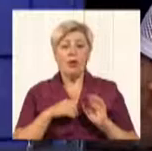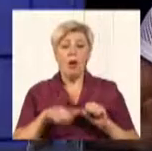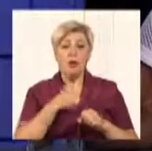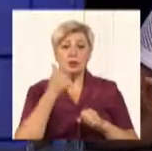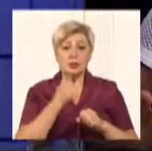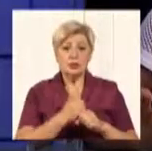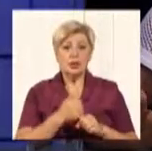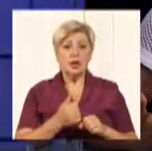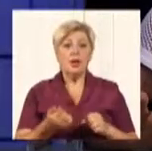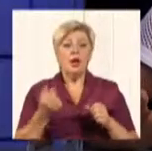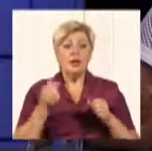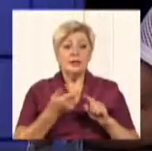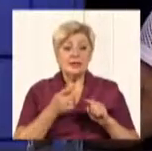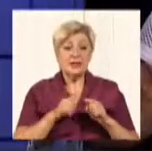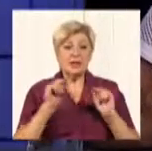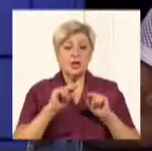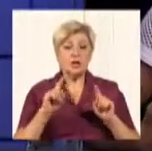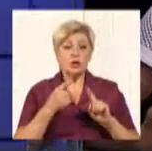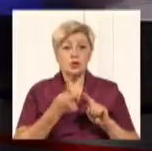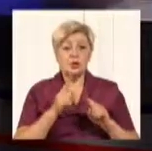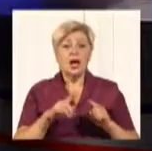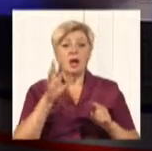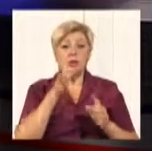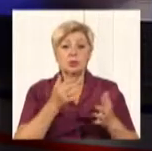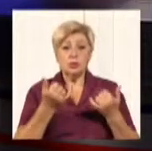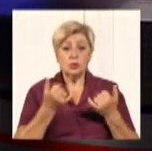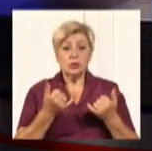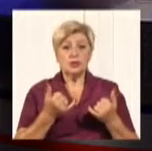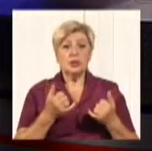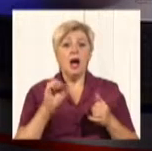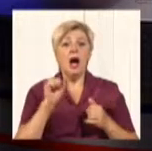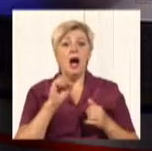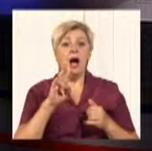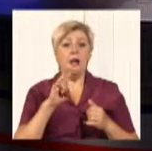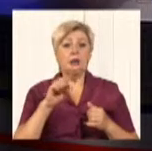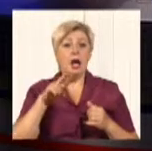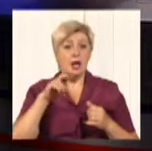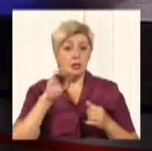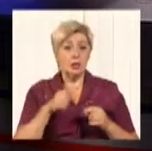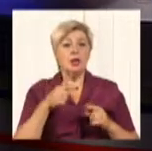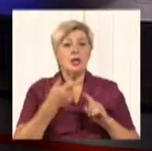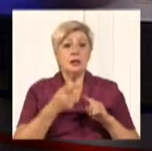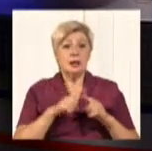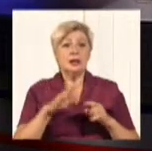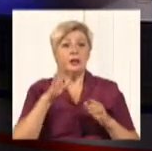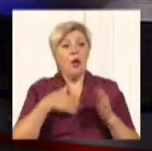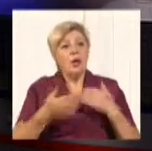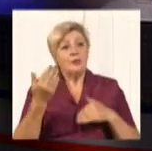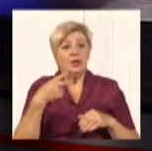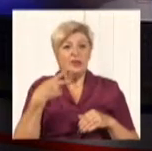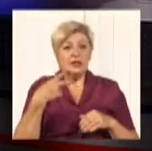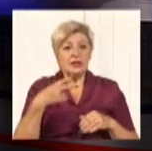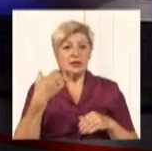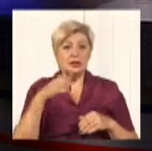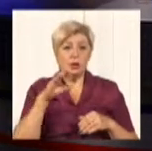що це просто сучасна технологія. Що аналог – це просто 20-те сторіччя, а ми вже у 21-му. І нам потрібно йти у